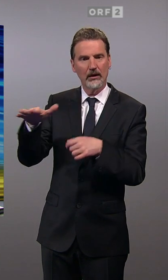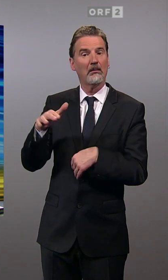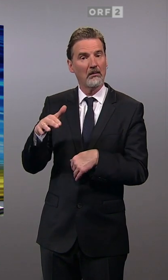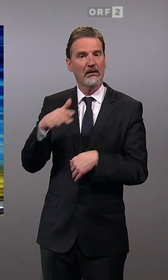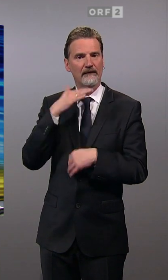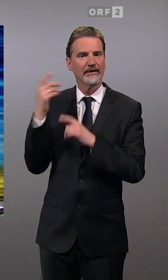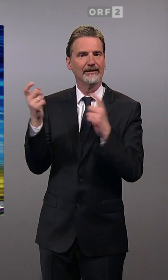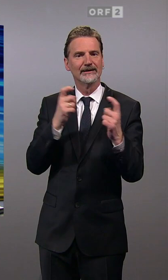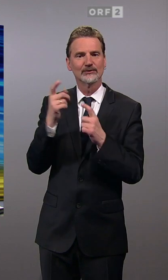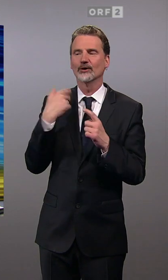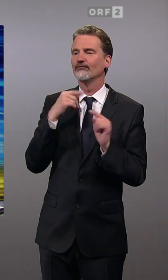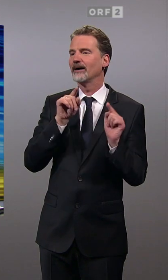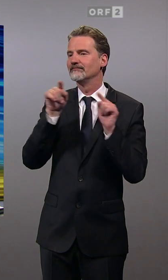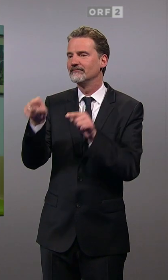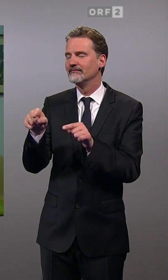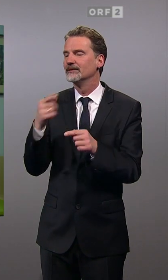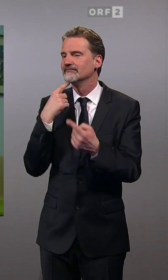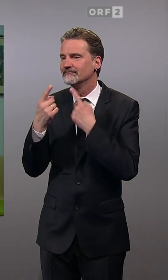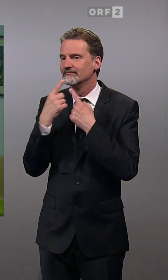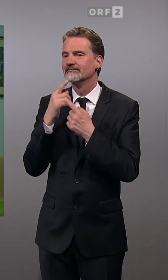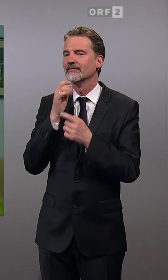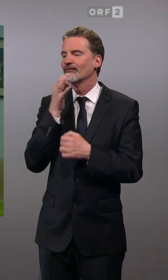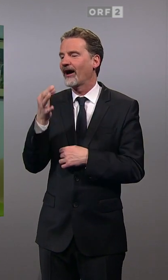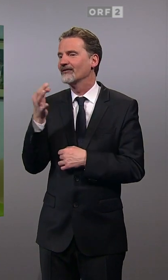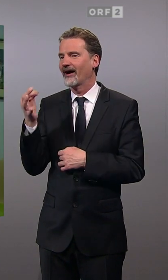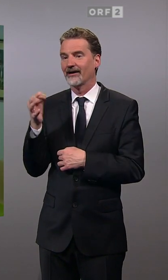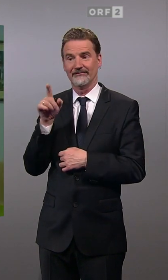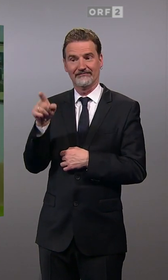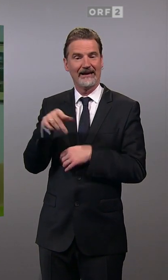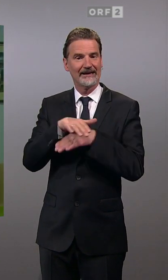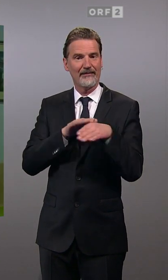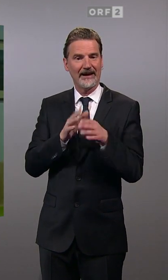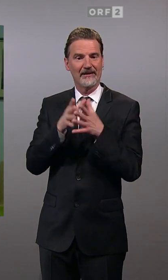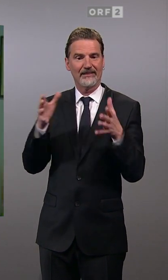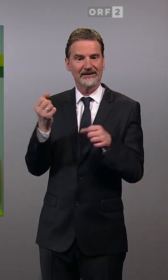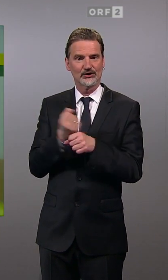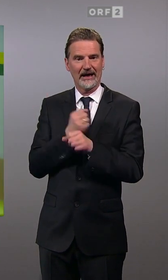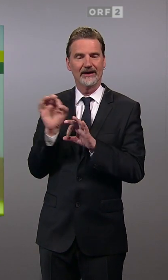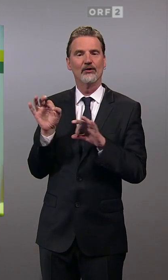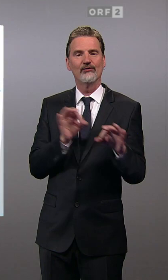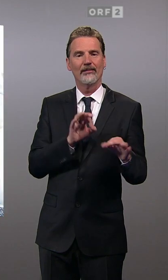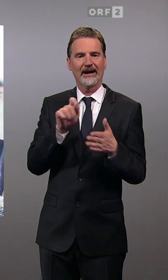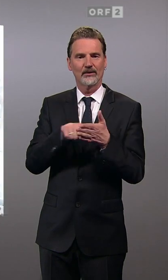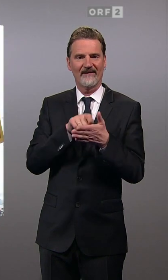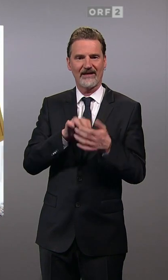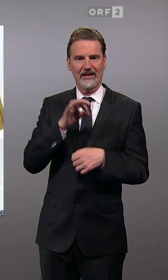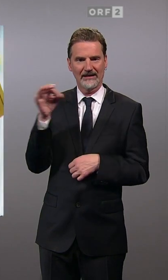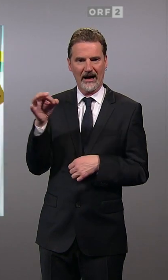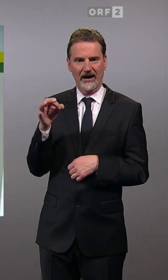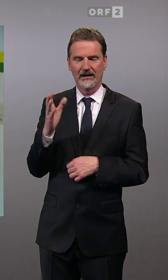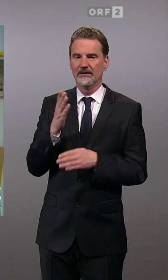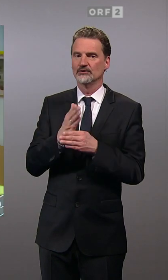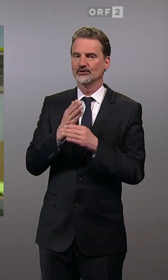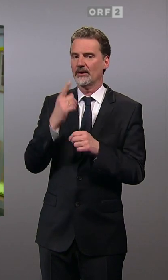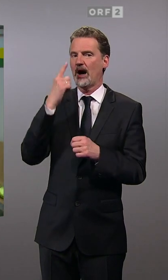Und wir haben uns in Breitenstein umgehört. Die Gemeinde Breitenstein bereitet sich auf den Wahltag vor. Diesmal mit deutlich